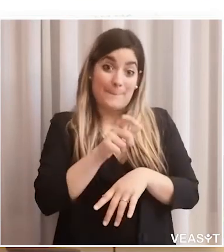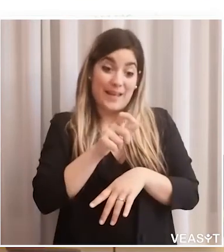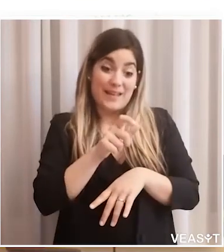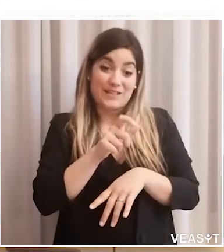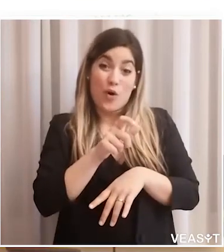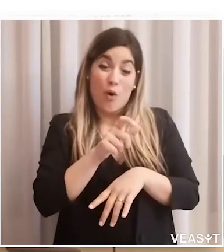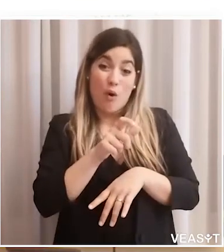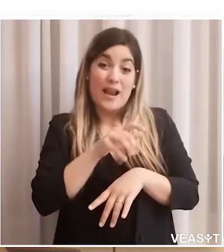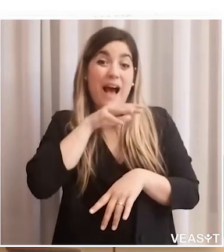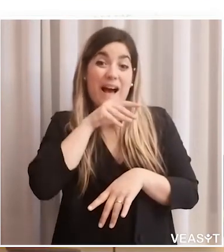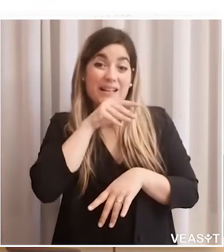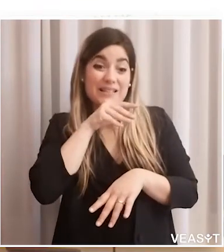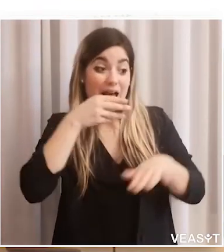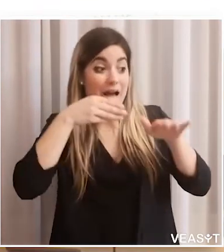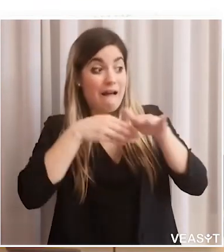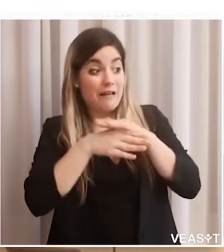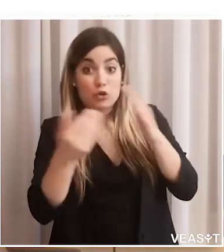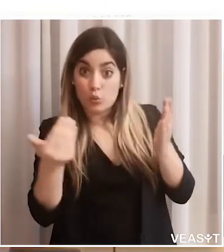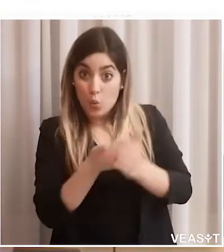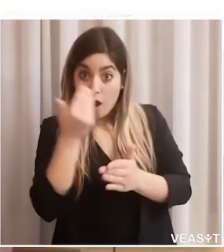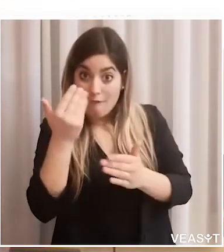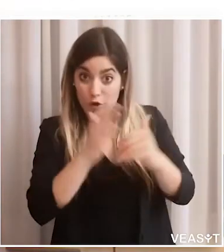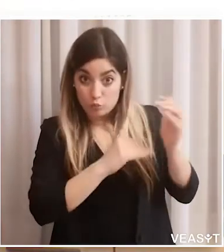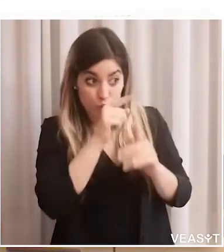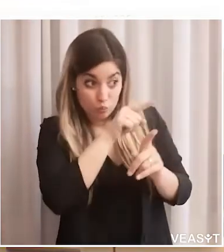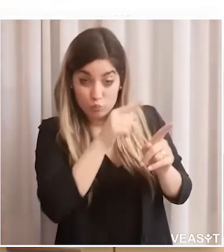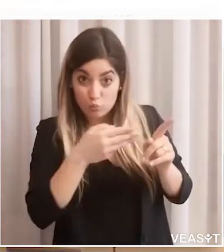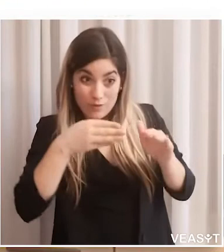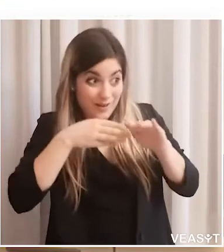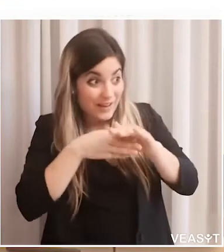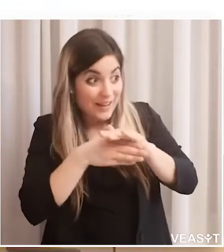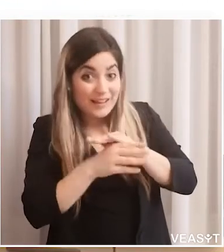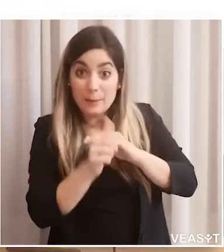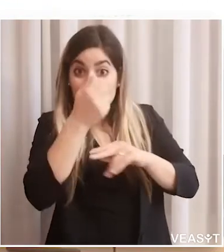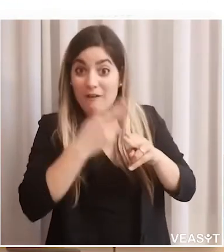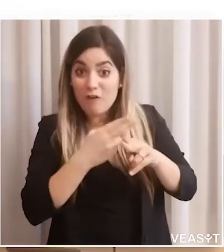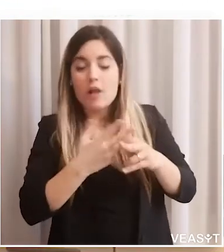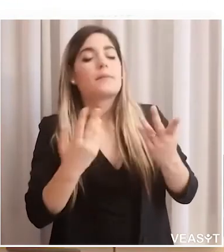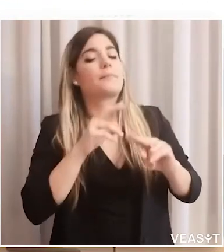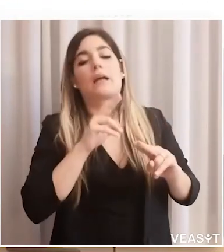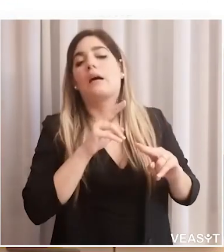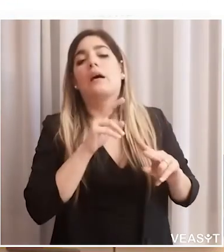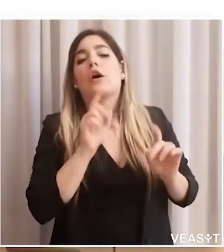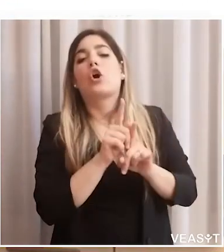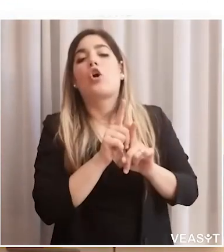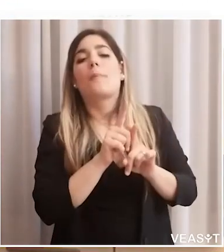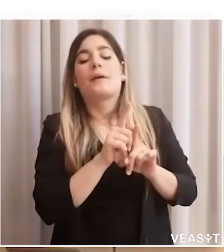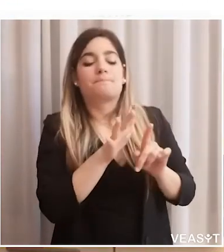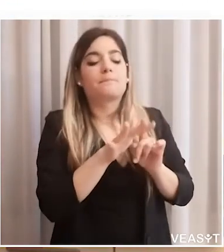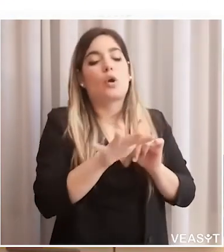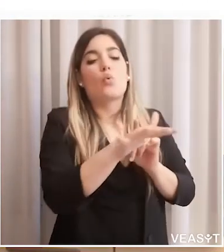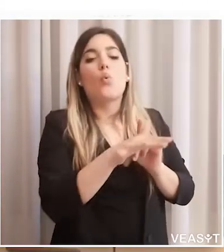modulo di accoglienza temporanea che permette alla persona anziana che entra nuova in struttura di